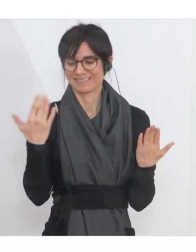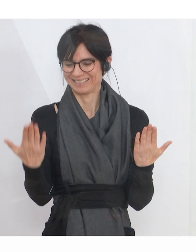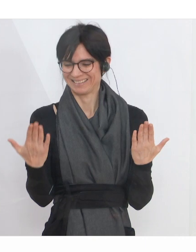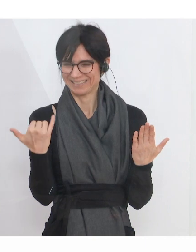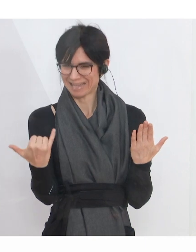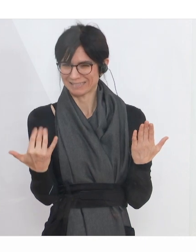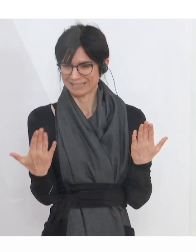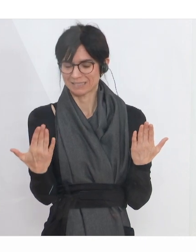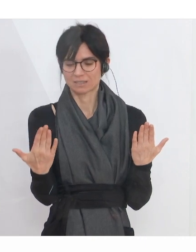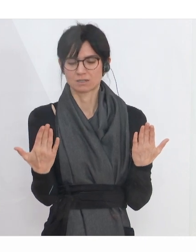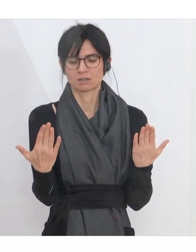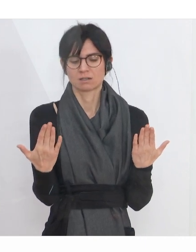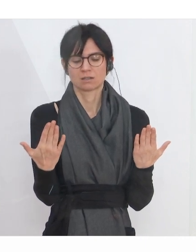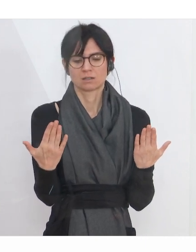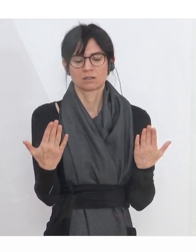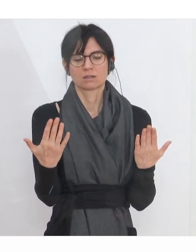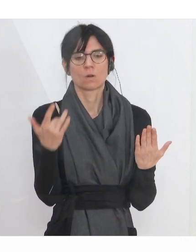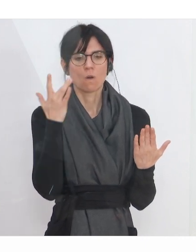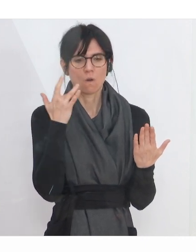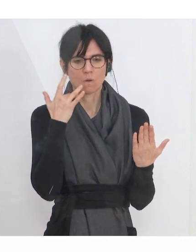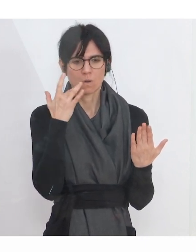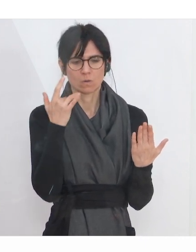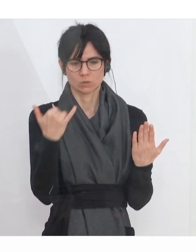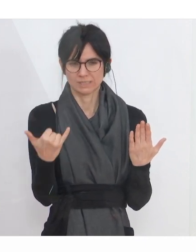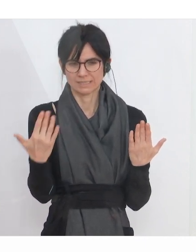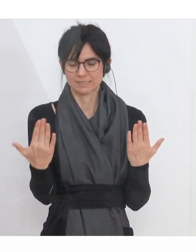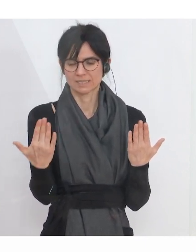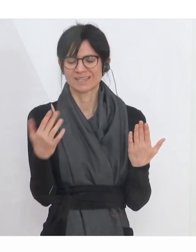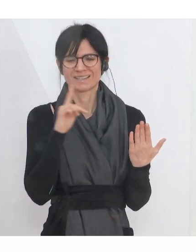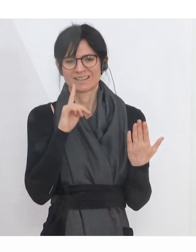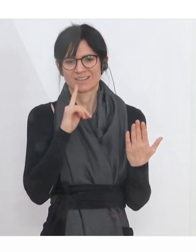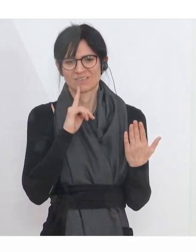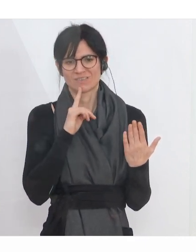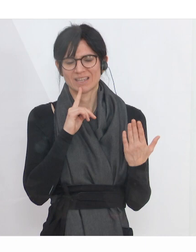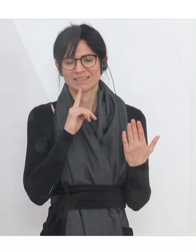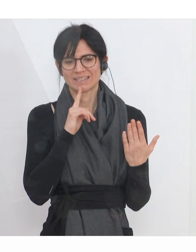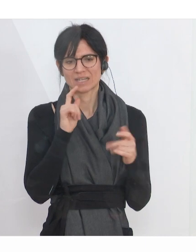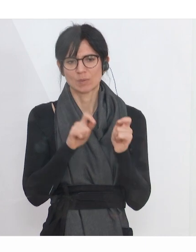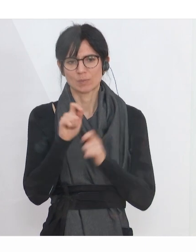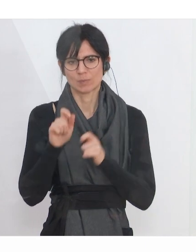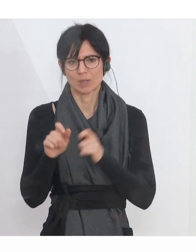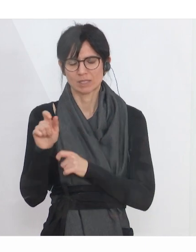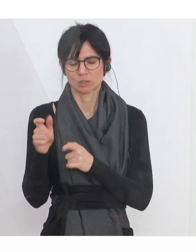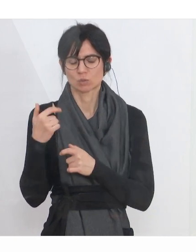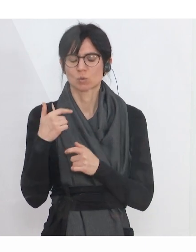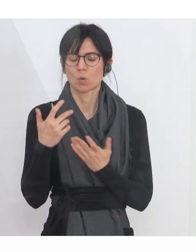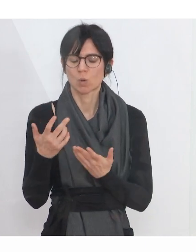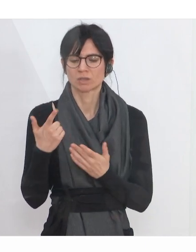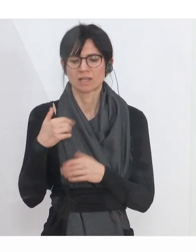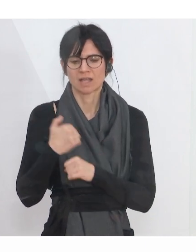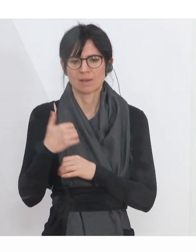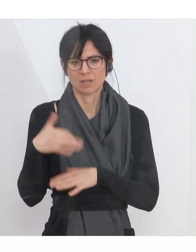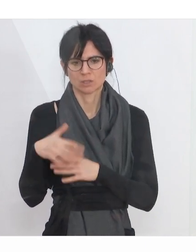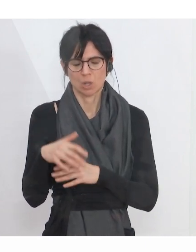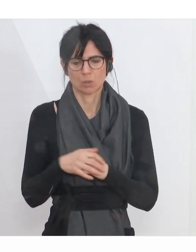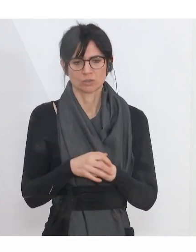Jahr, das ist die orange Linie, weniger Personen arbeitslos gemeldet haben als in der Vergleichswoche im Vorjahr.